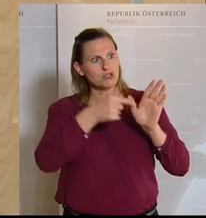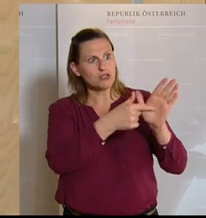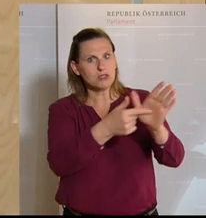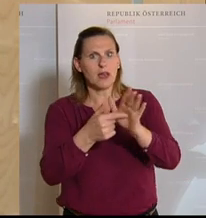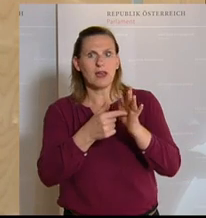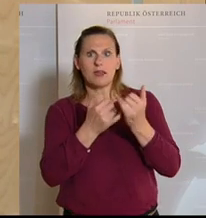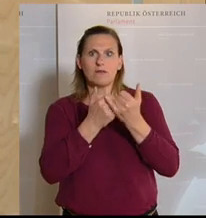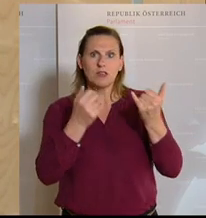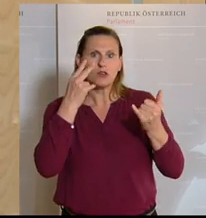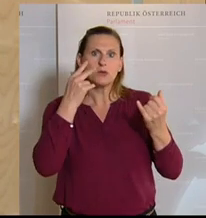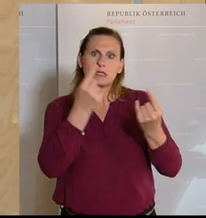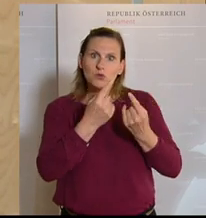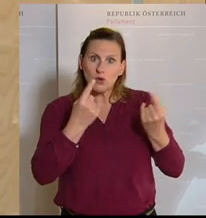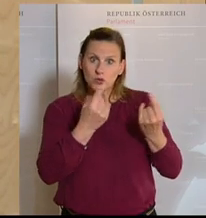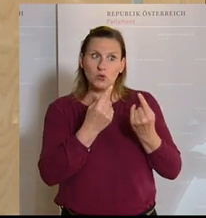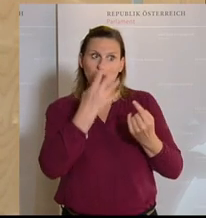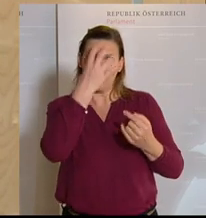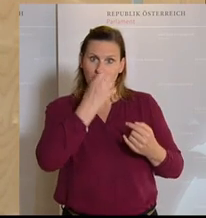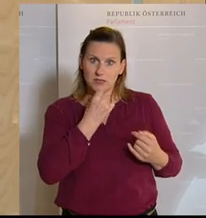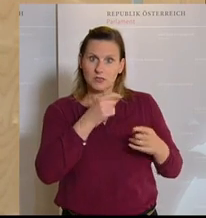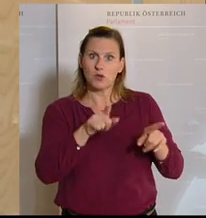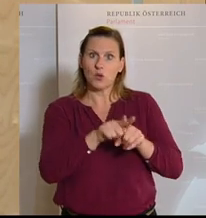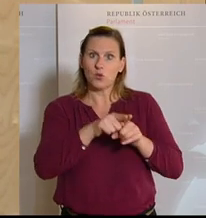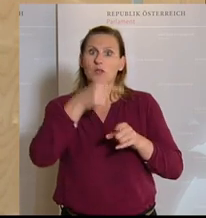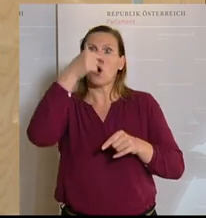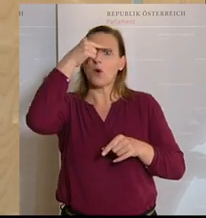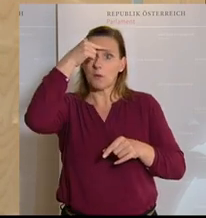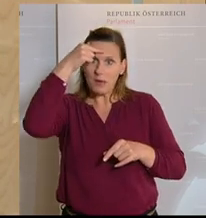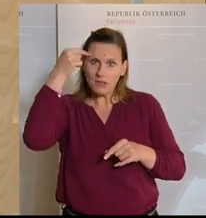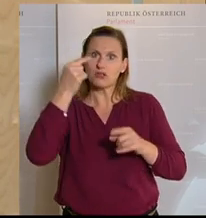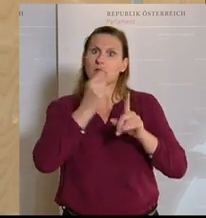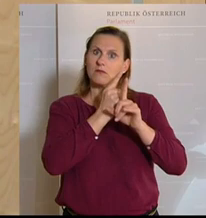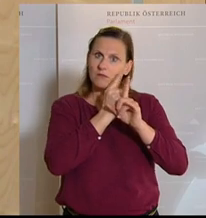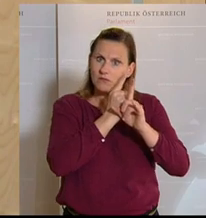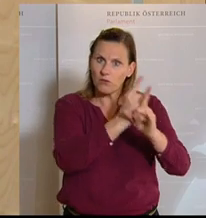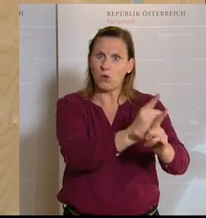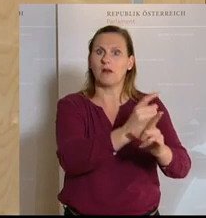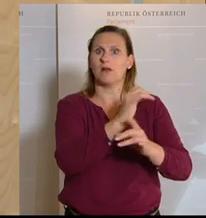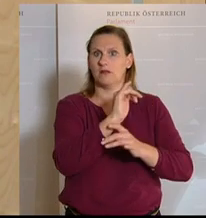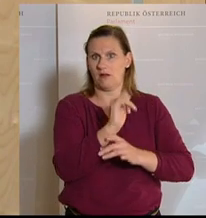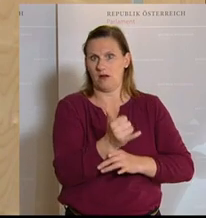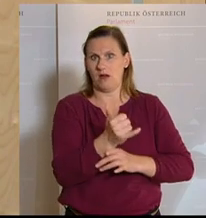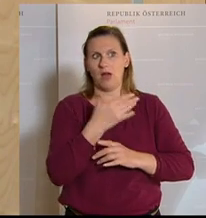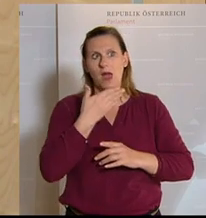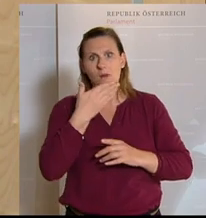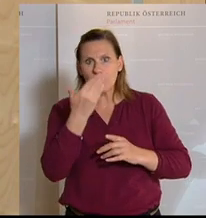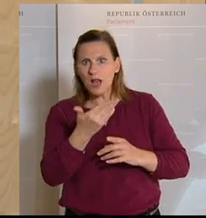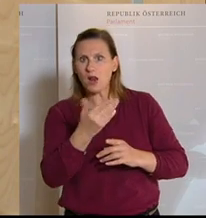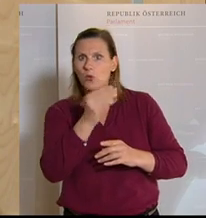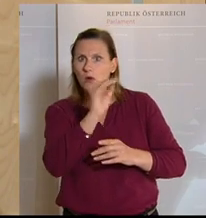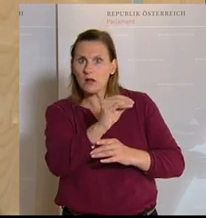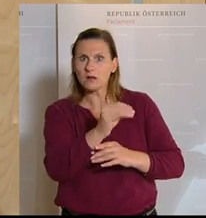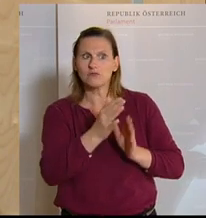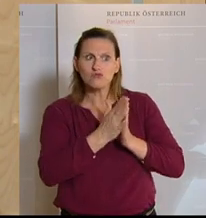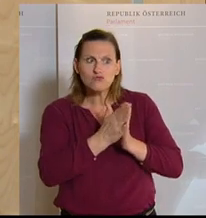mit welcher Situation wir es zu tun haben. Und die Menschen haben sich auch daran gehalten, an die Empfehlungen, an die